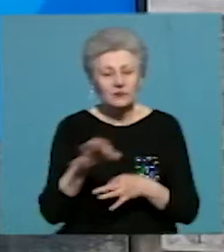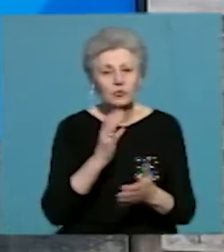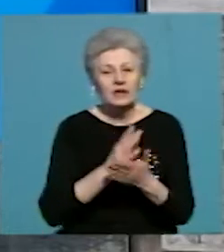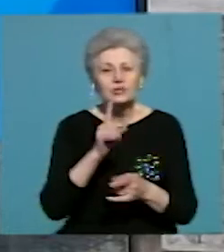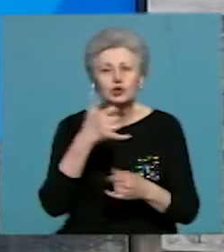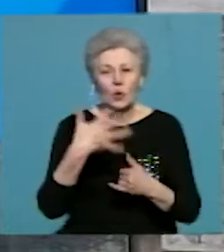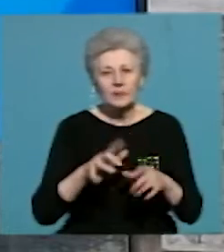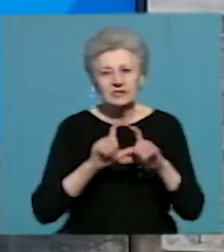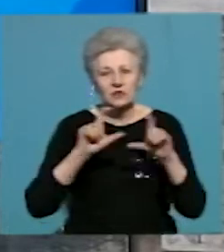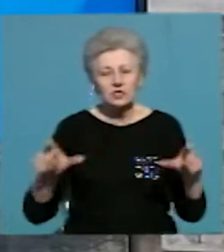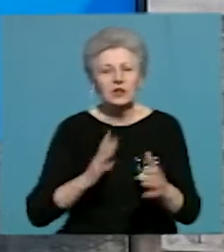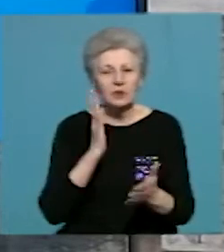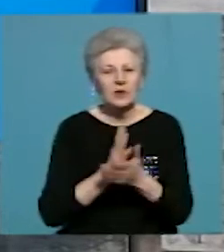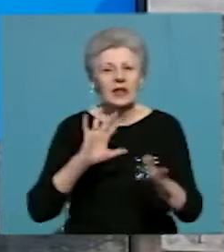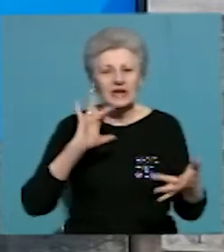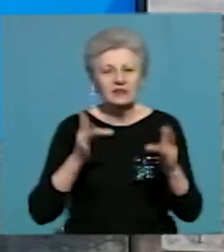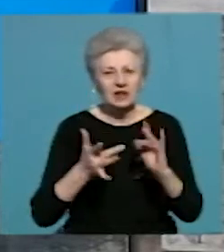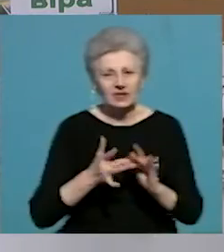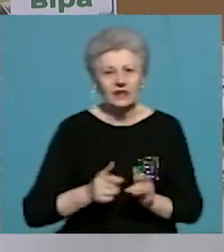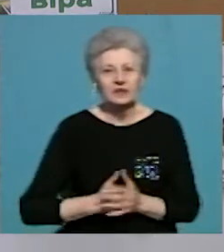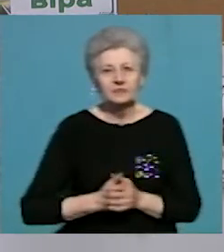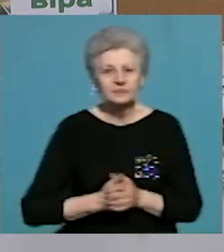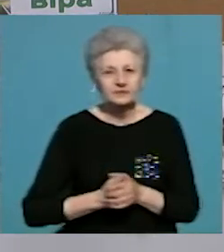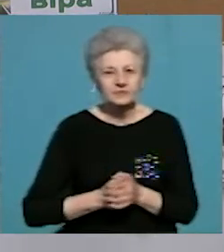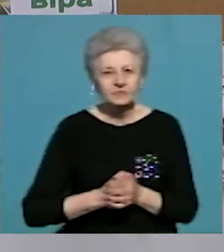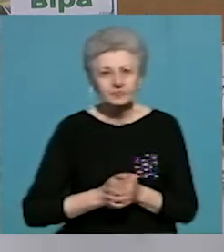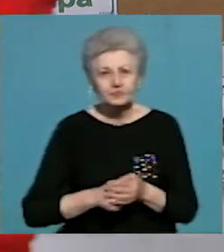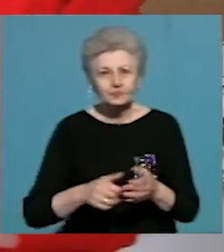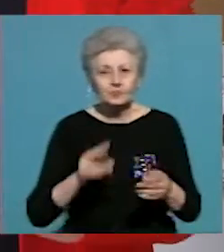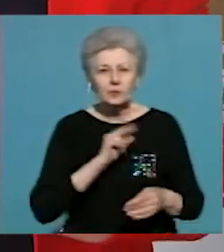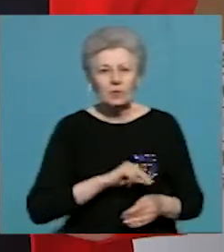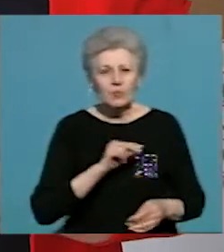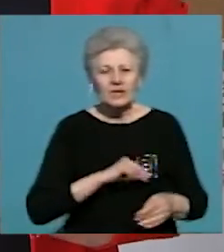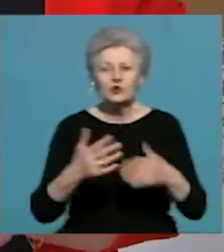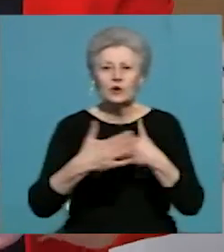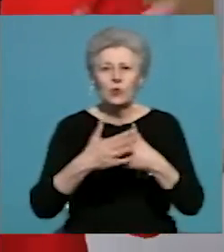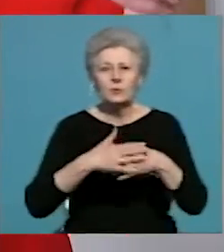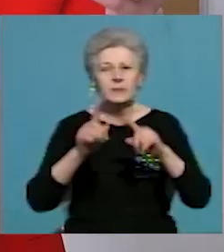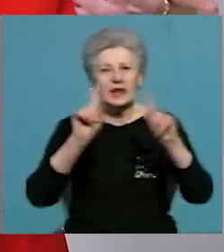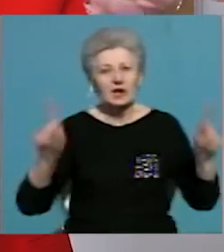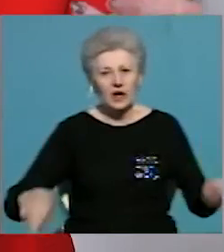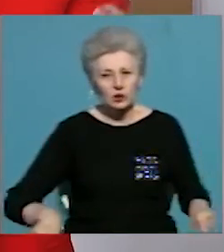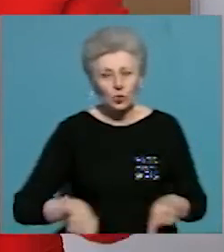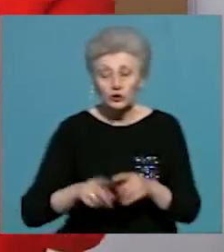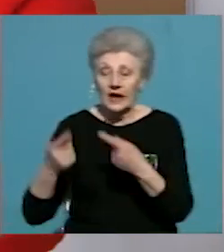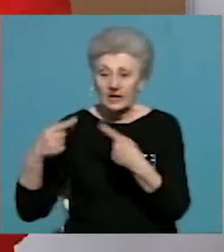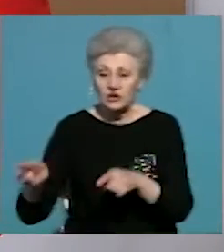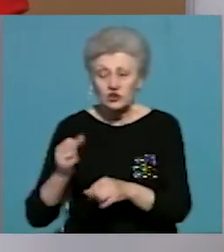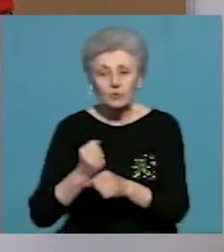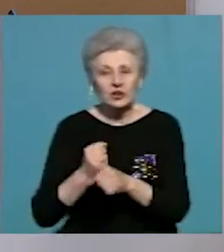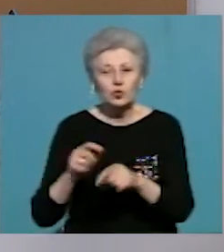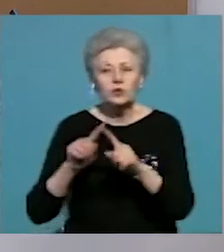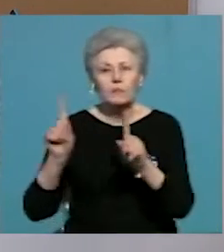закладів мають інтернет з низькою швидкістю. Працюємо біля дошки, всі інші працюють з планшетом.